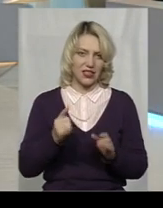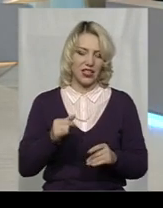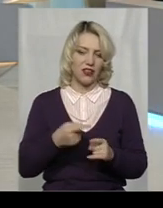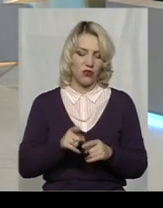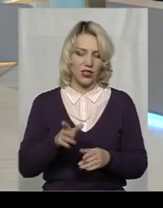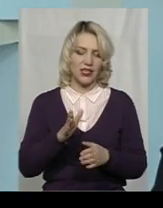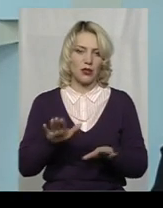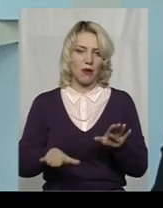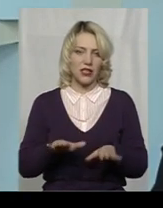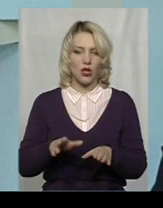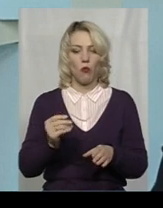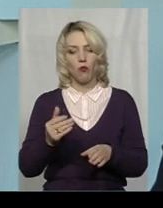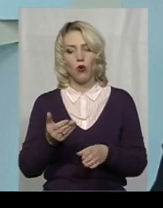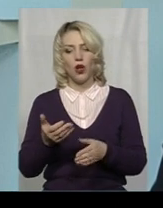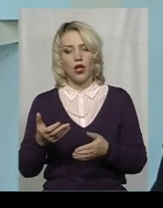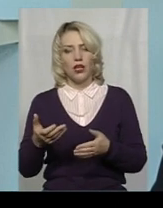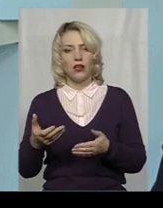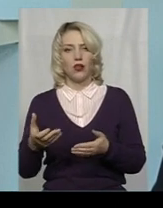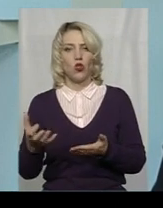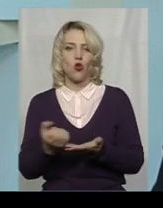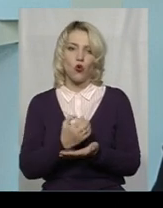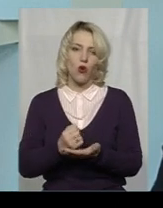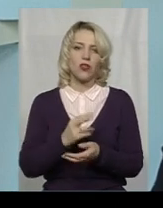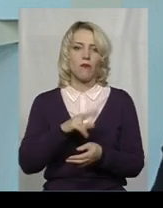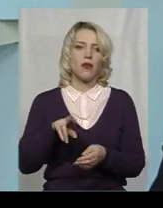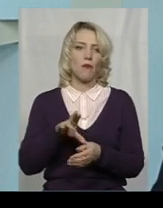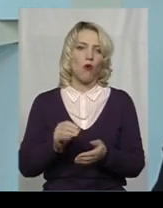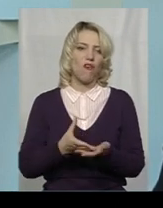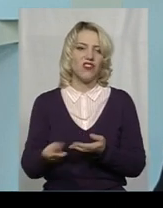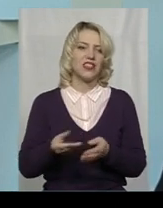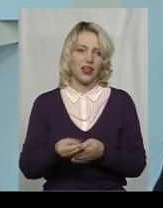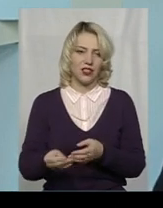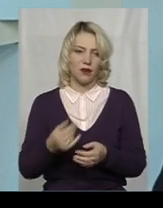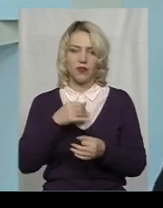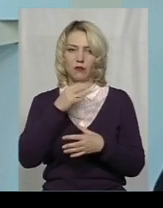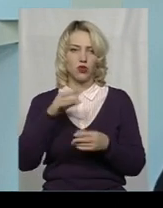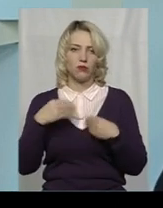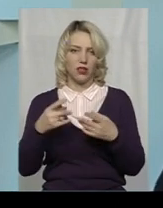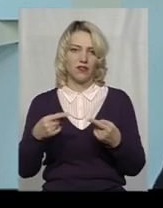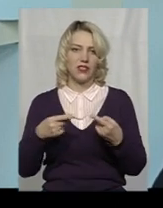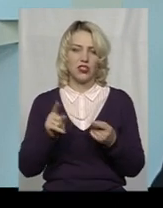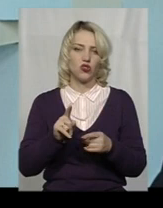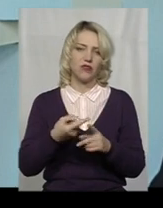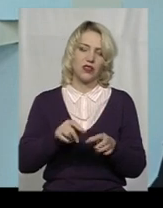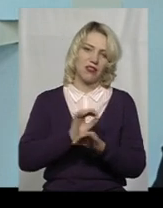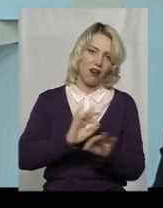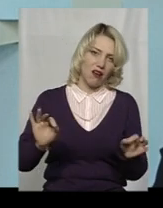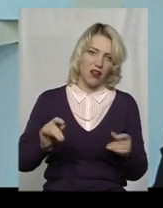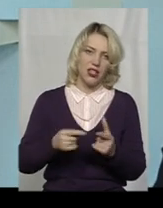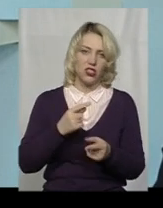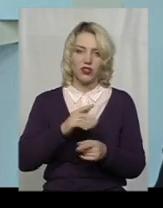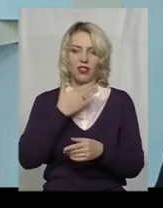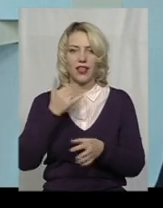по доходах, так і по видатках. Тому, скажімо, не можна давати визначення, чи він там ідеальний, чи він не